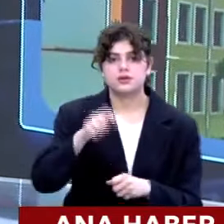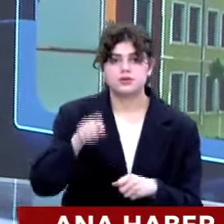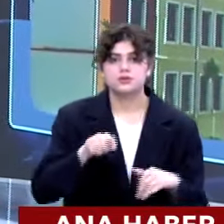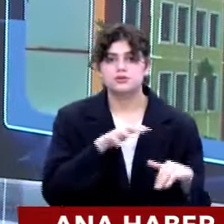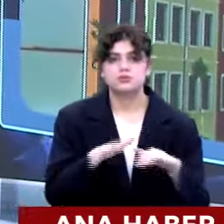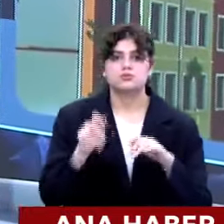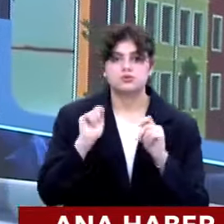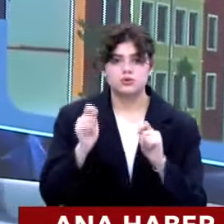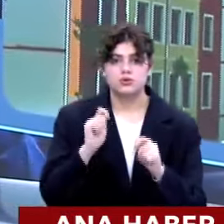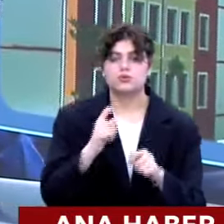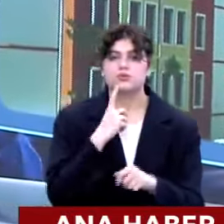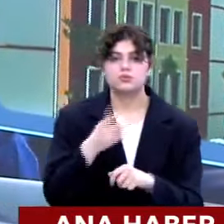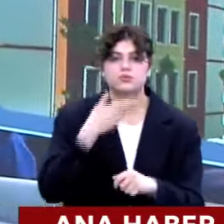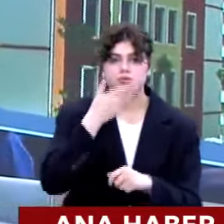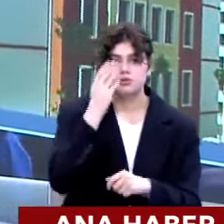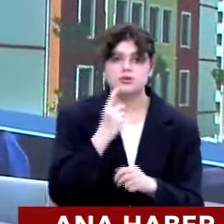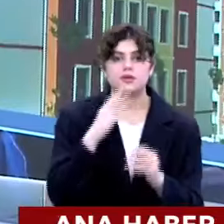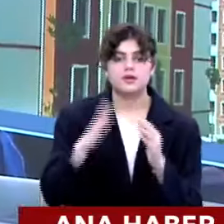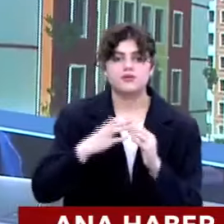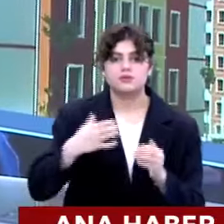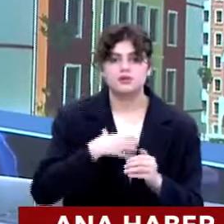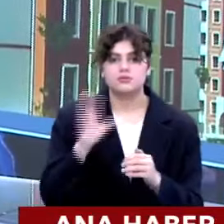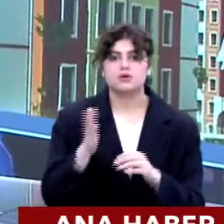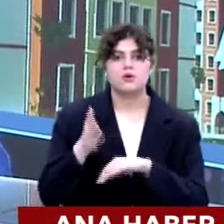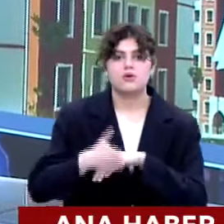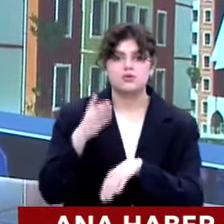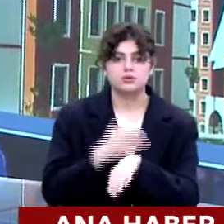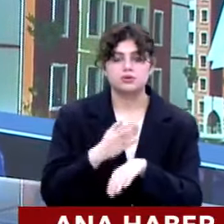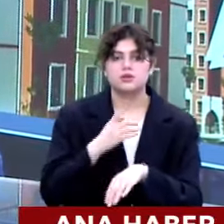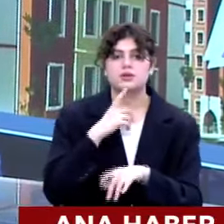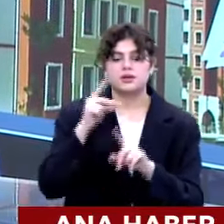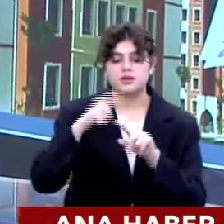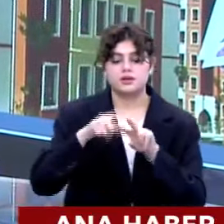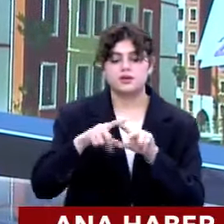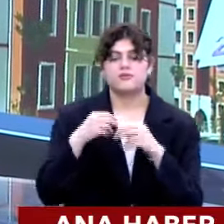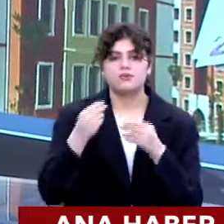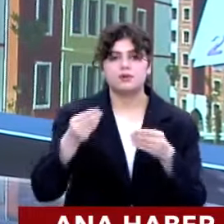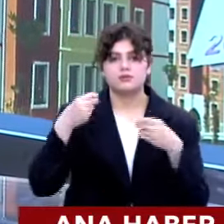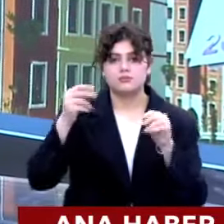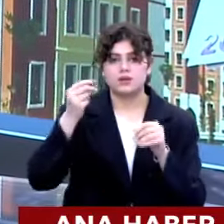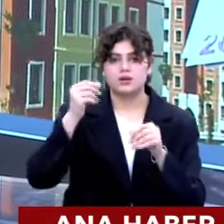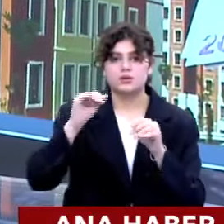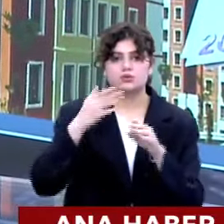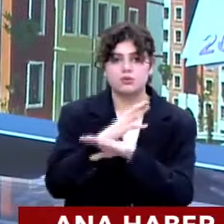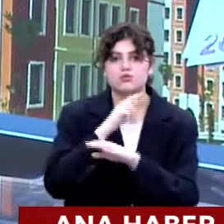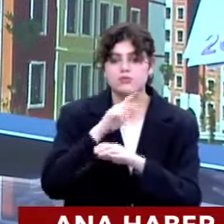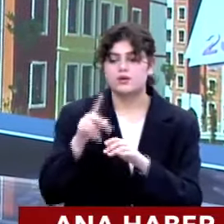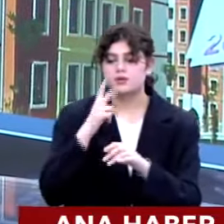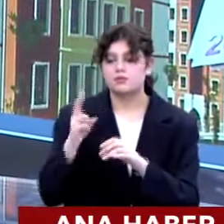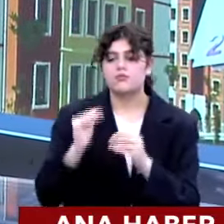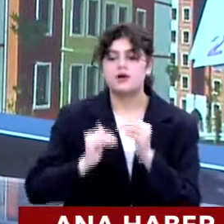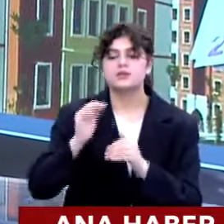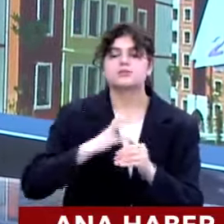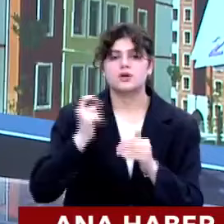ulaşamıyor. Bunun üzerine söz konusu ev sahibi daha önce ilana verdiği fiyatları aşağı yönlü güncelliyor.